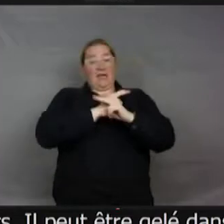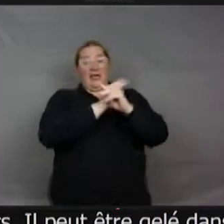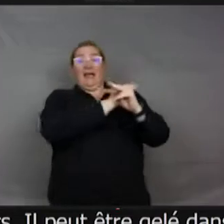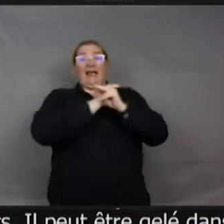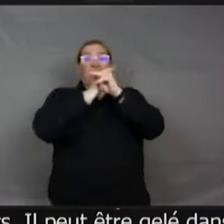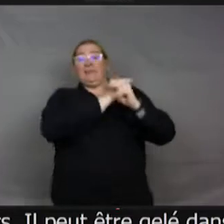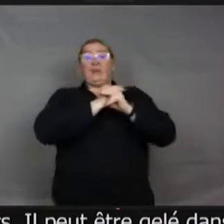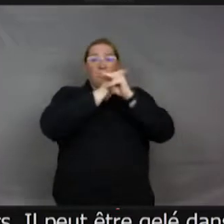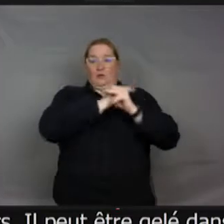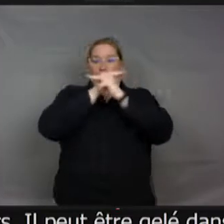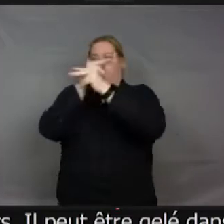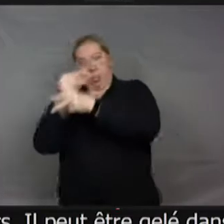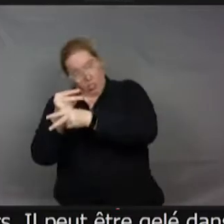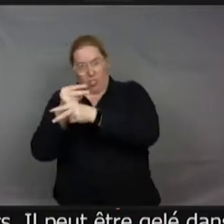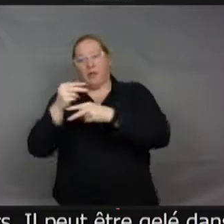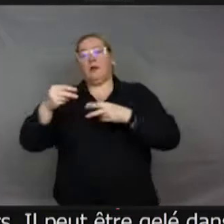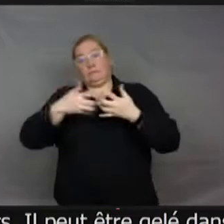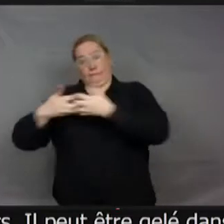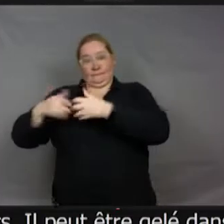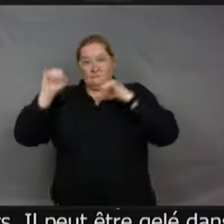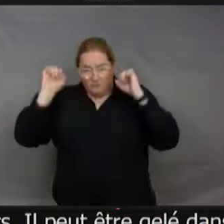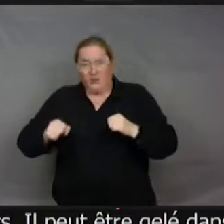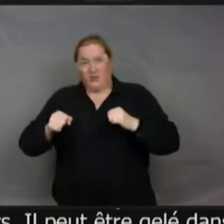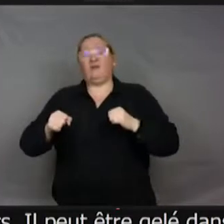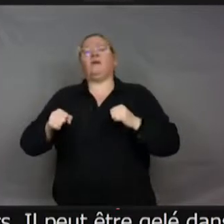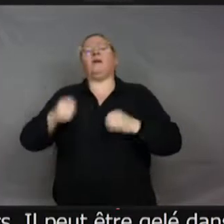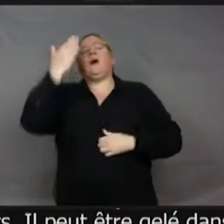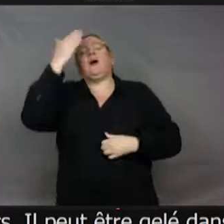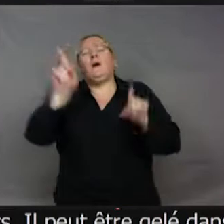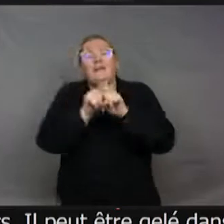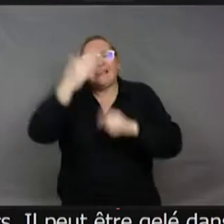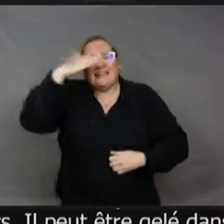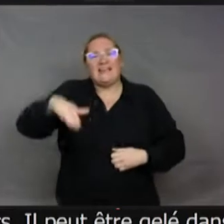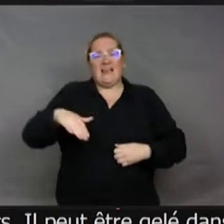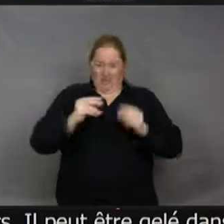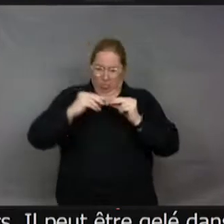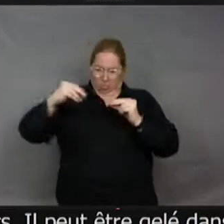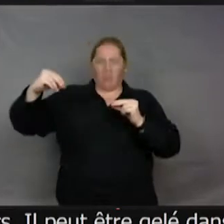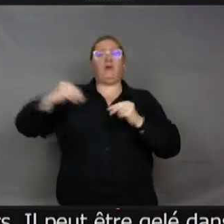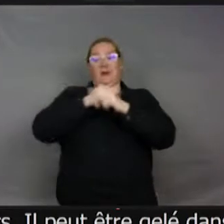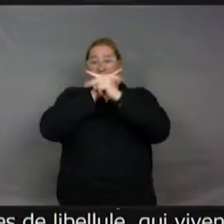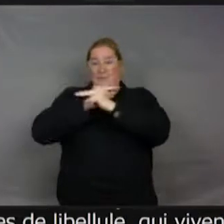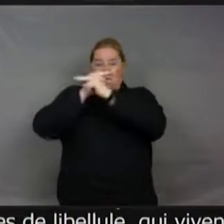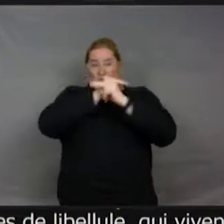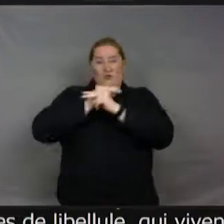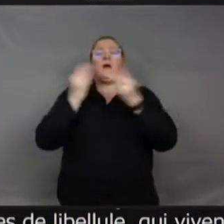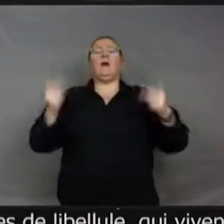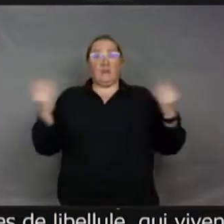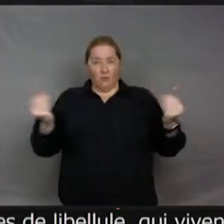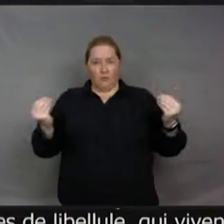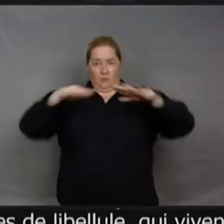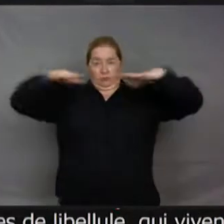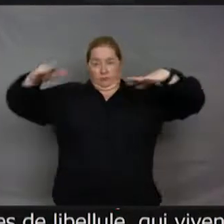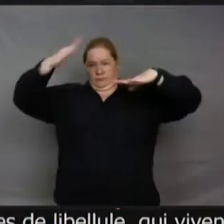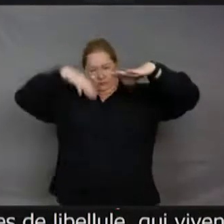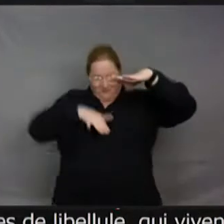glace. Les larves de libellules vivent sous l'eau et parfois, la glace peut être gelée au-dessus d'elle ou parfois, elles peuvent être prisonnières. Ça peut durer quelques